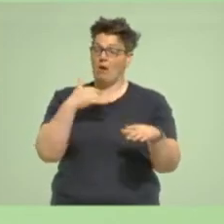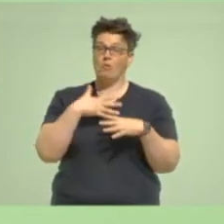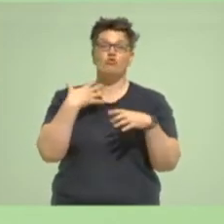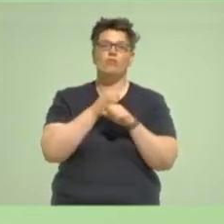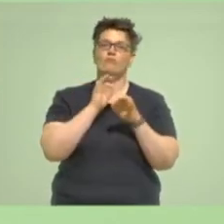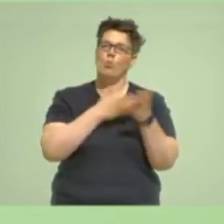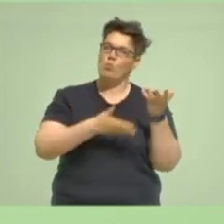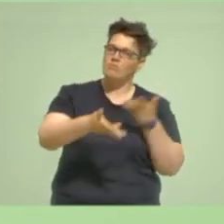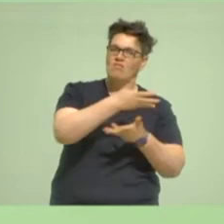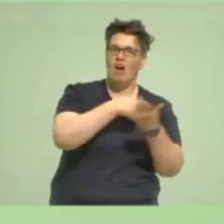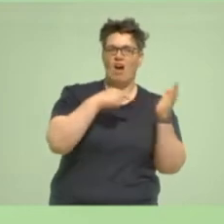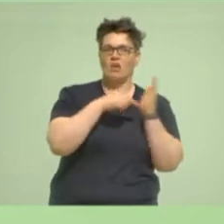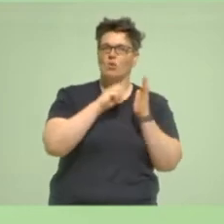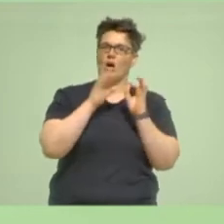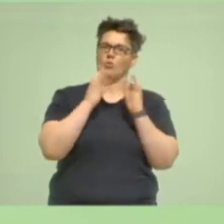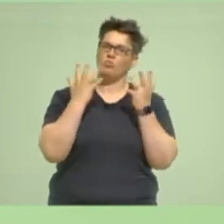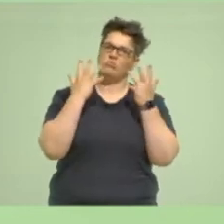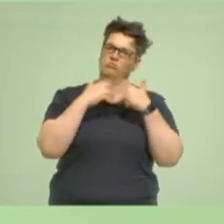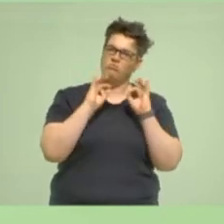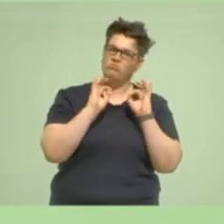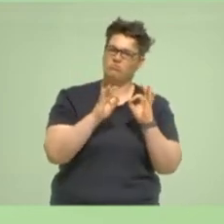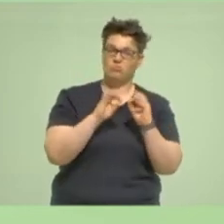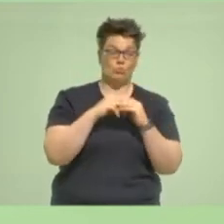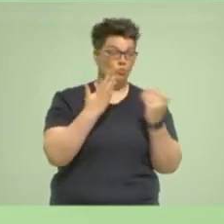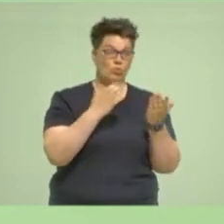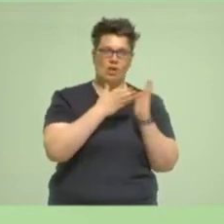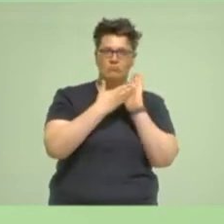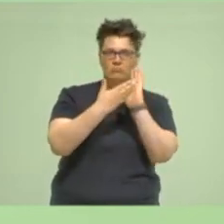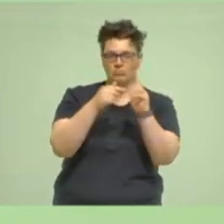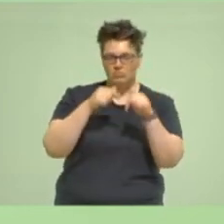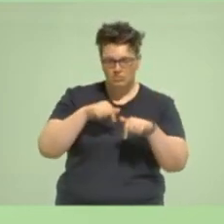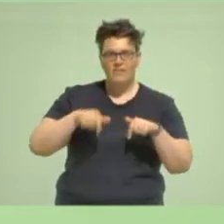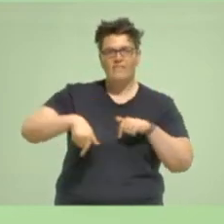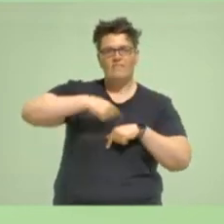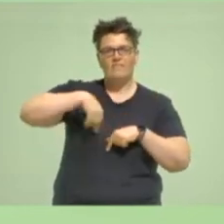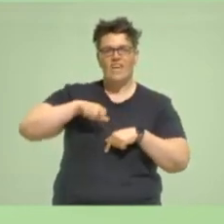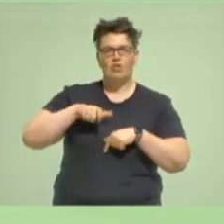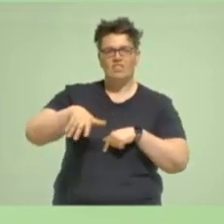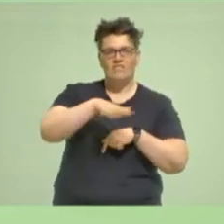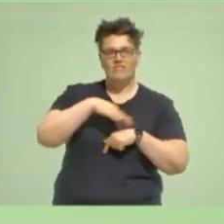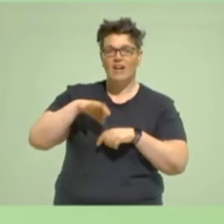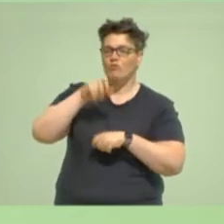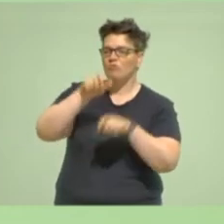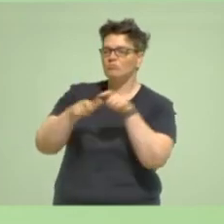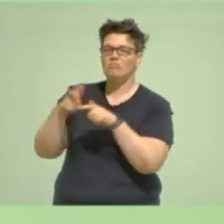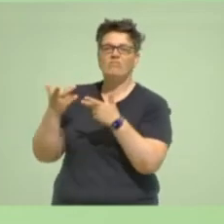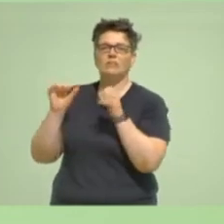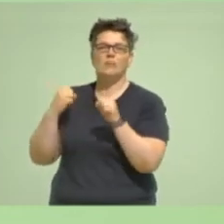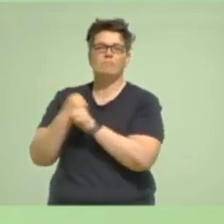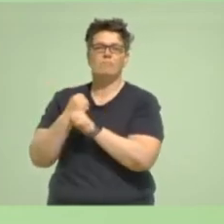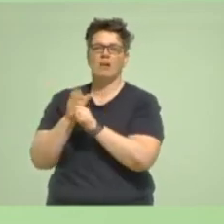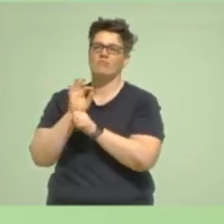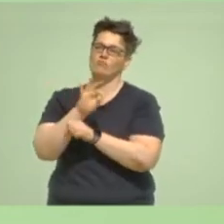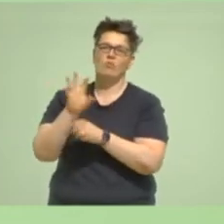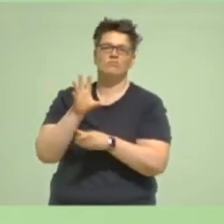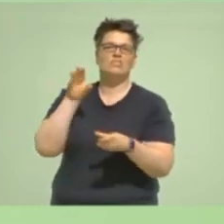gut zusammen zu spielen und damit zu zeigen, was wir in Nordrhein-Westfalen tun können, für die Menschen in Nordrhein-Westfalen, Teilhabe